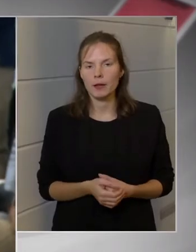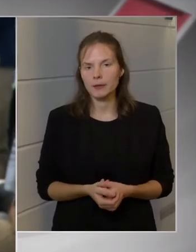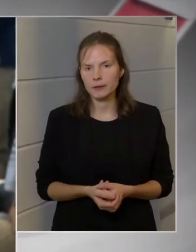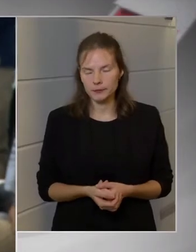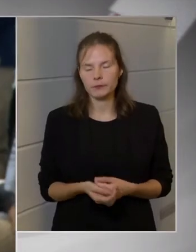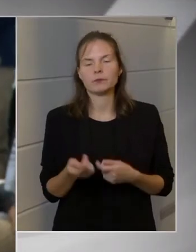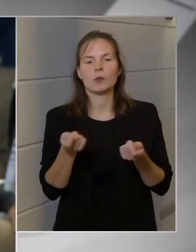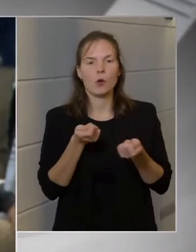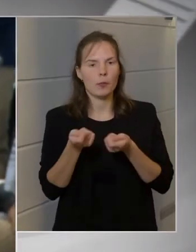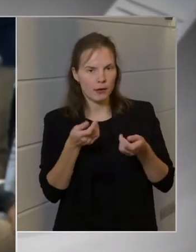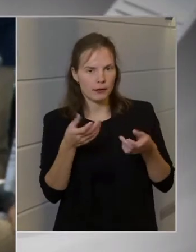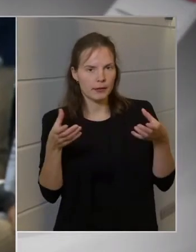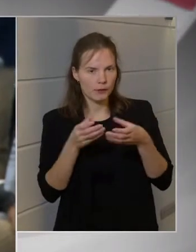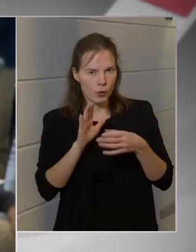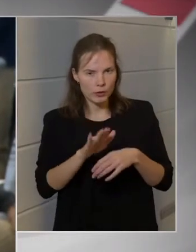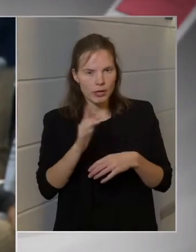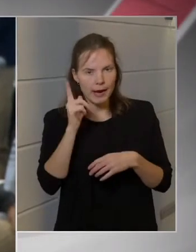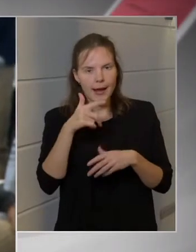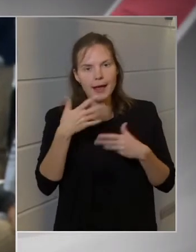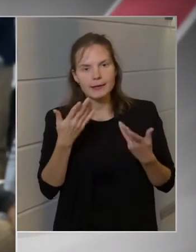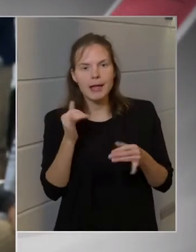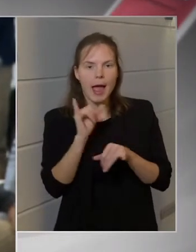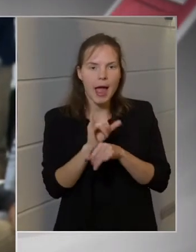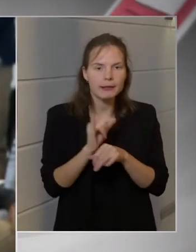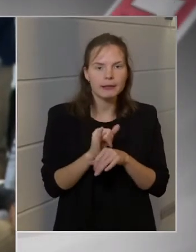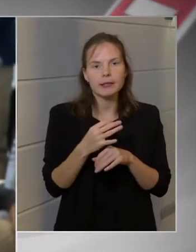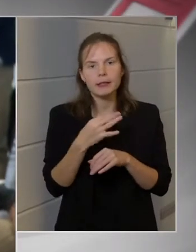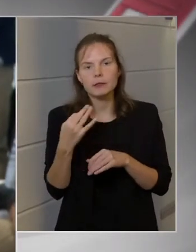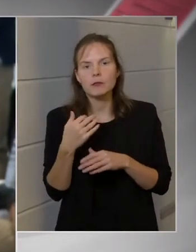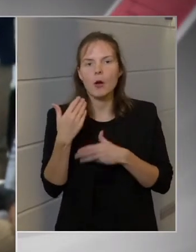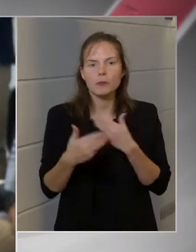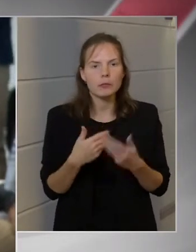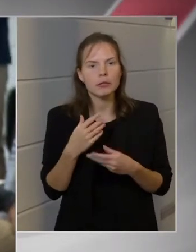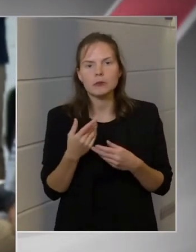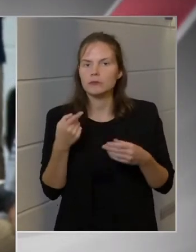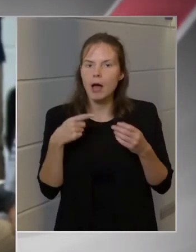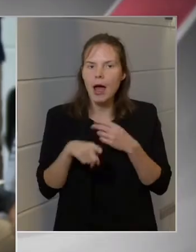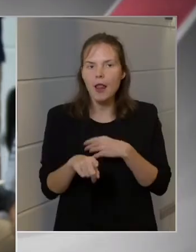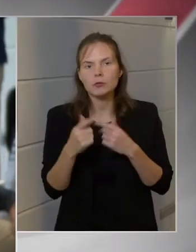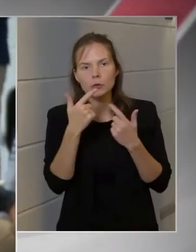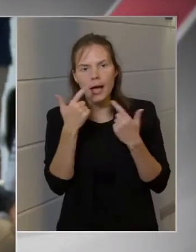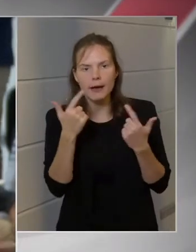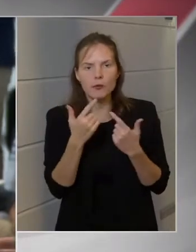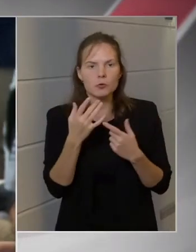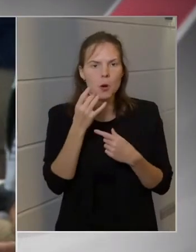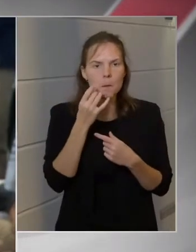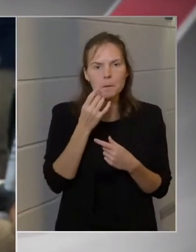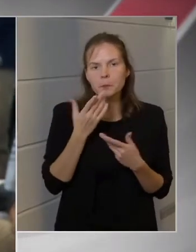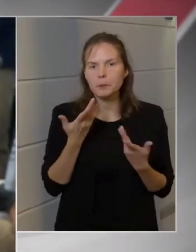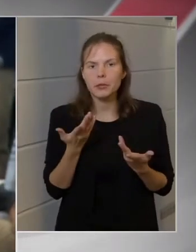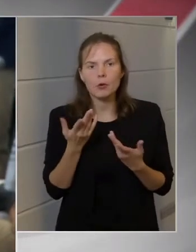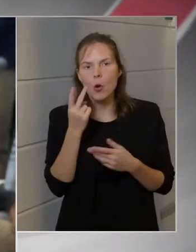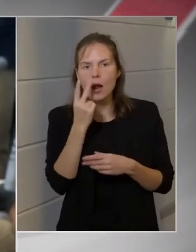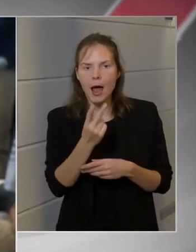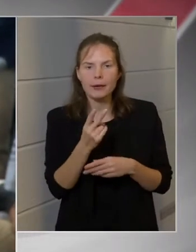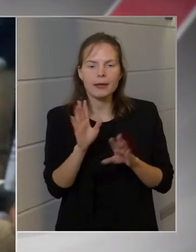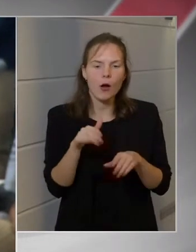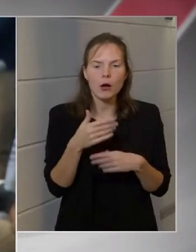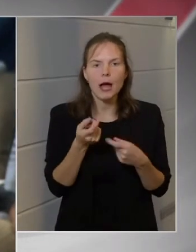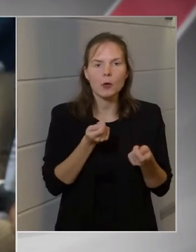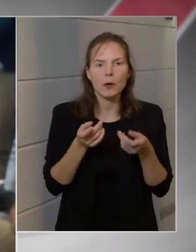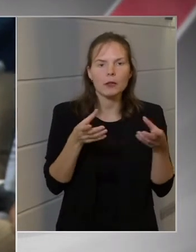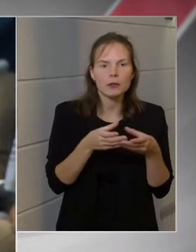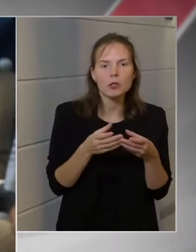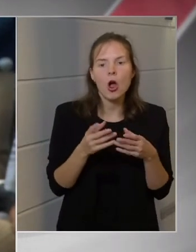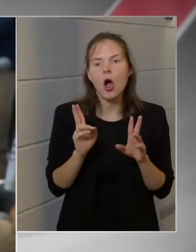Az operatív törzsnek lesz-e heti vagy napi állandó tájékoztatója, mikor látja akár az operatív törzs, akár